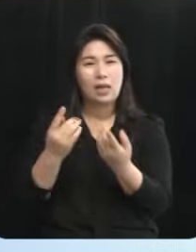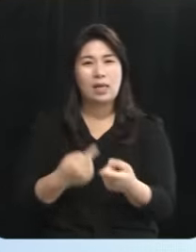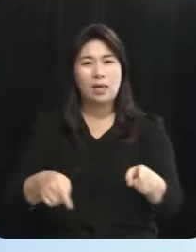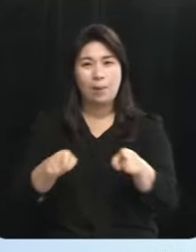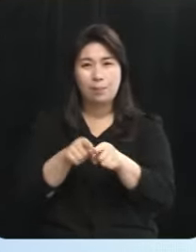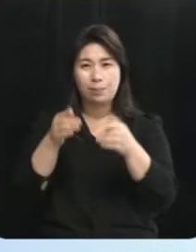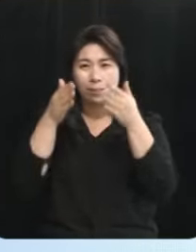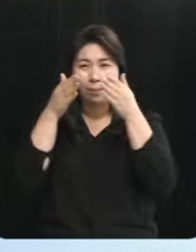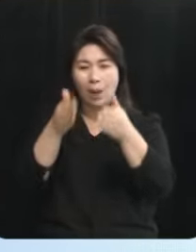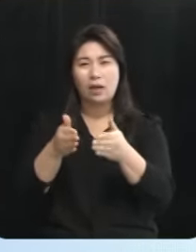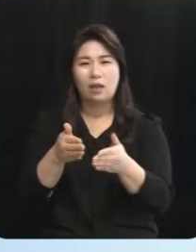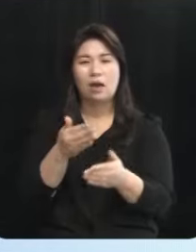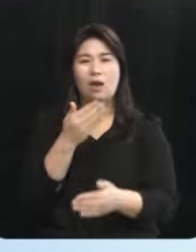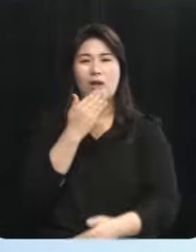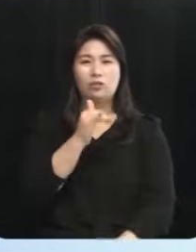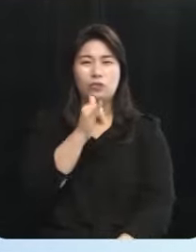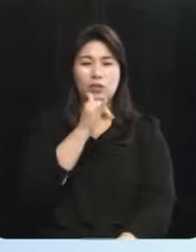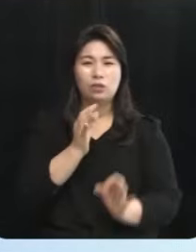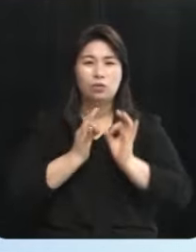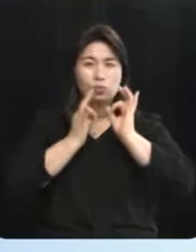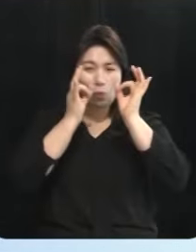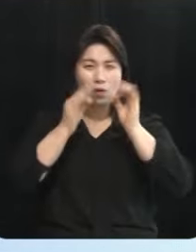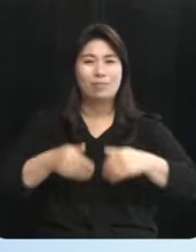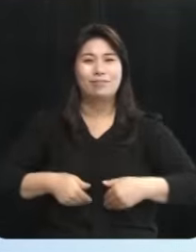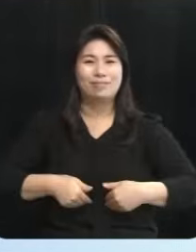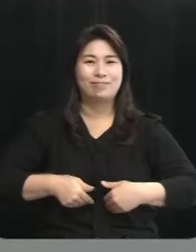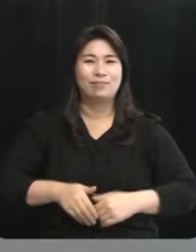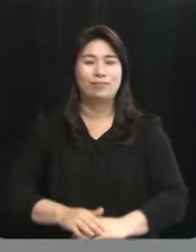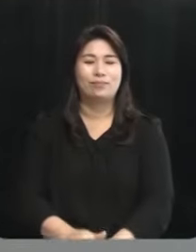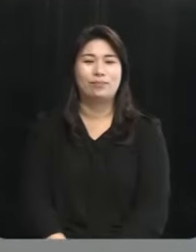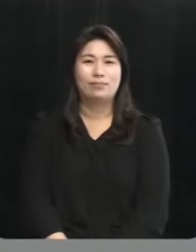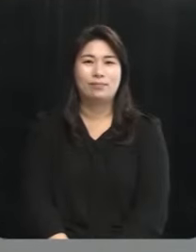방향으로 바라볼 수 있도록 노력하는 게 필요합니다